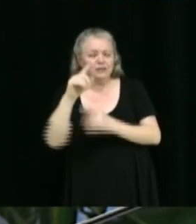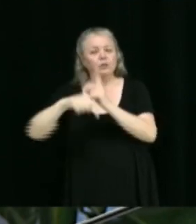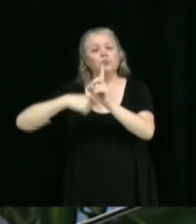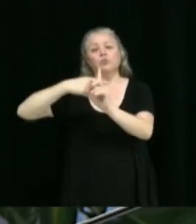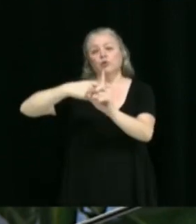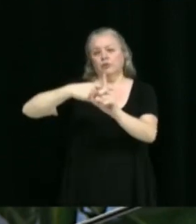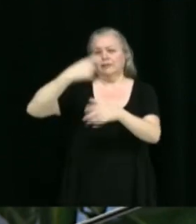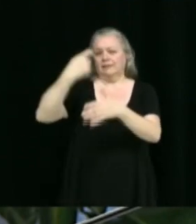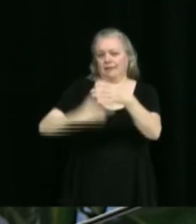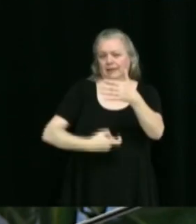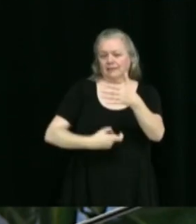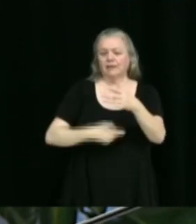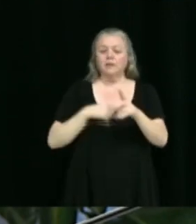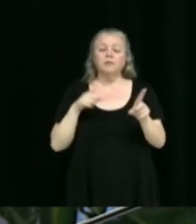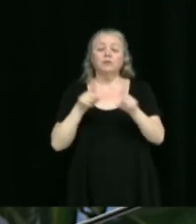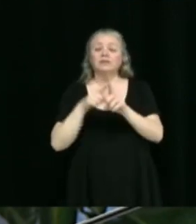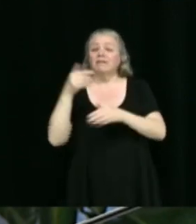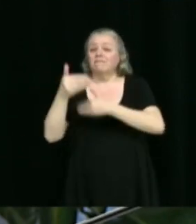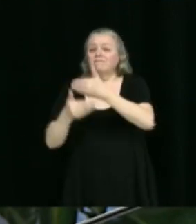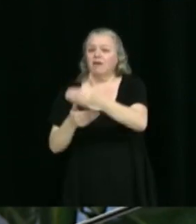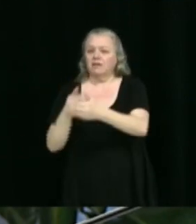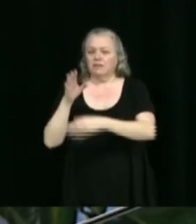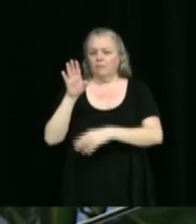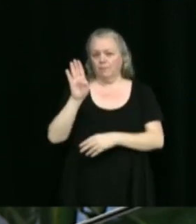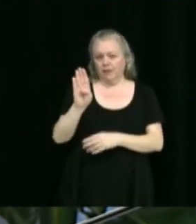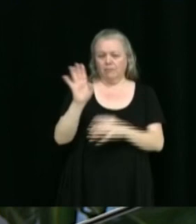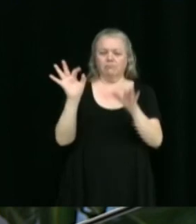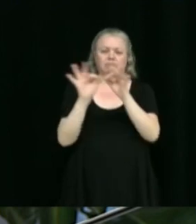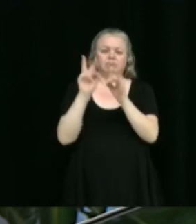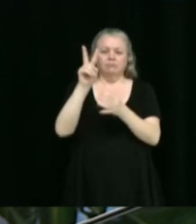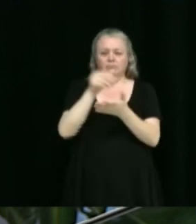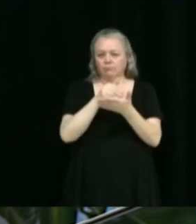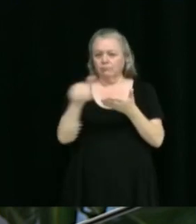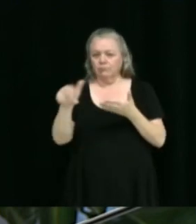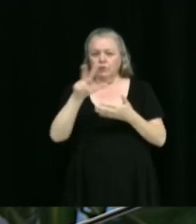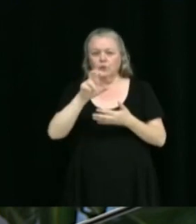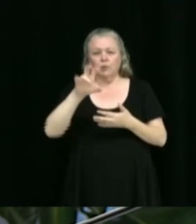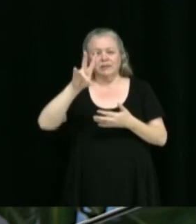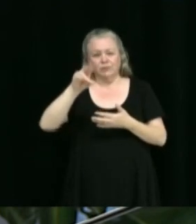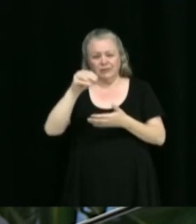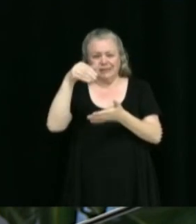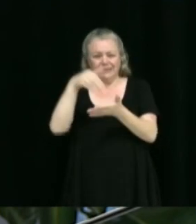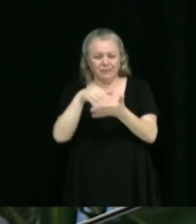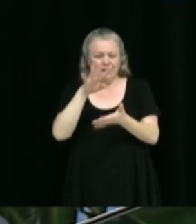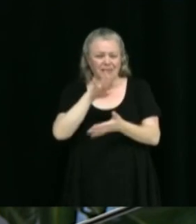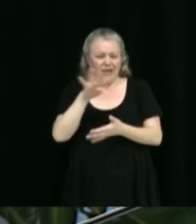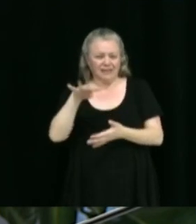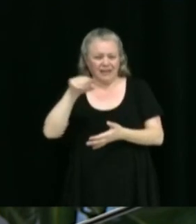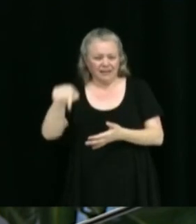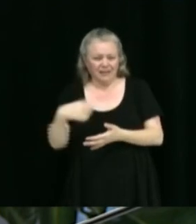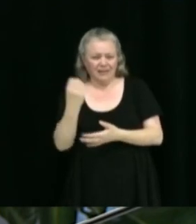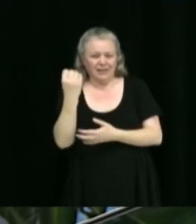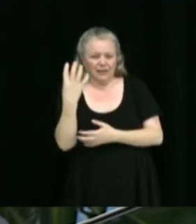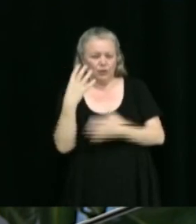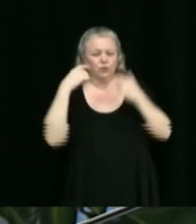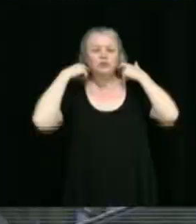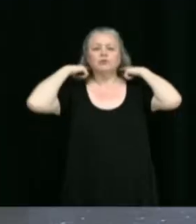la réalisation de la phase B au montant de 2 370 044 $ et 14 $.